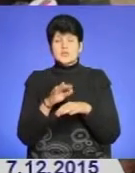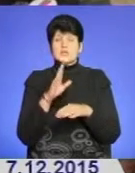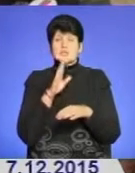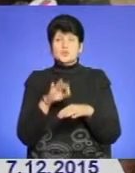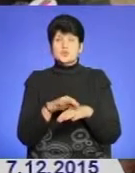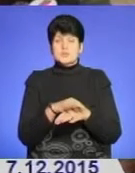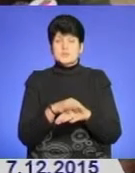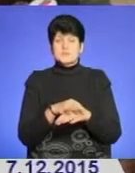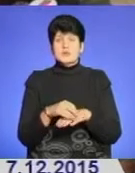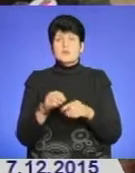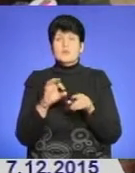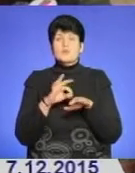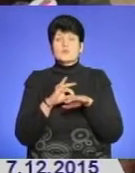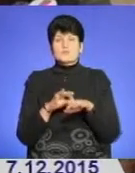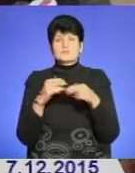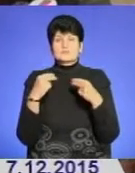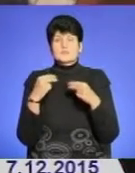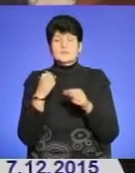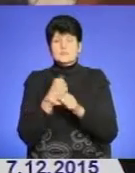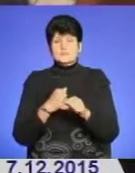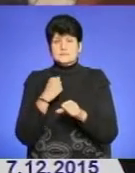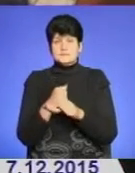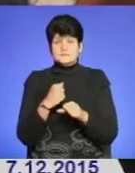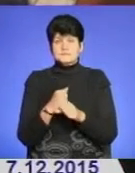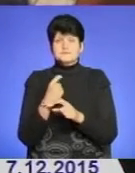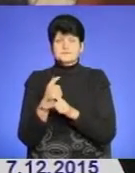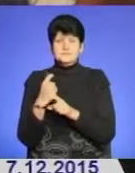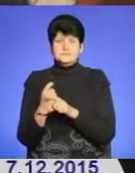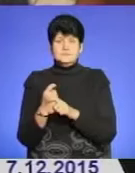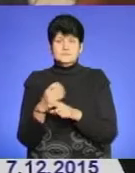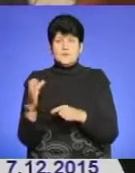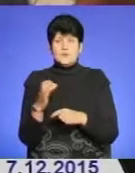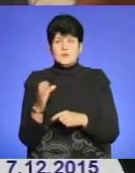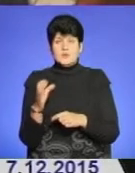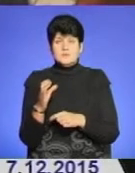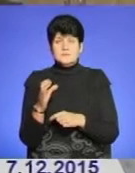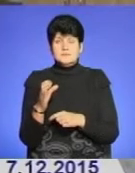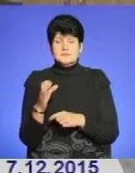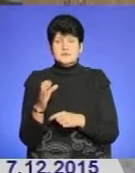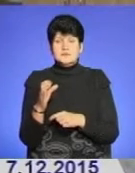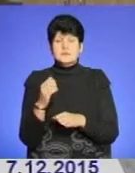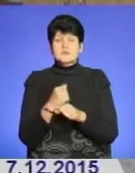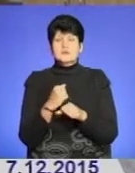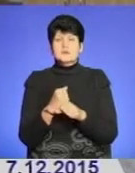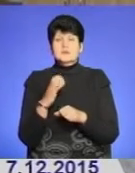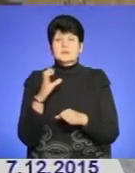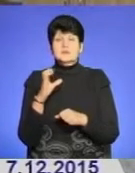здійснюють незаконне виготовлення фальсифікованої алкогольної продукції, а саме виготовляють